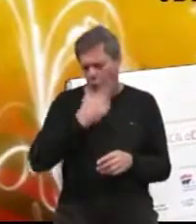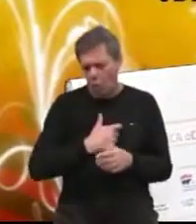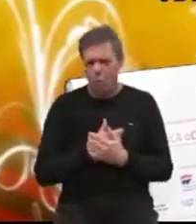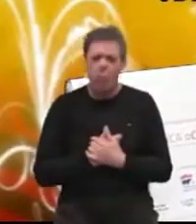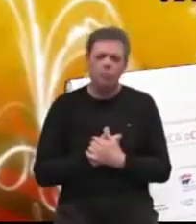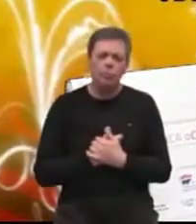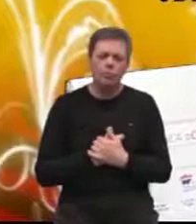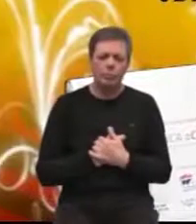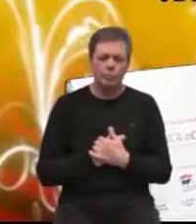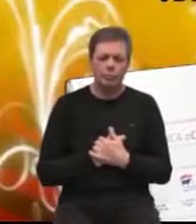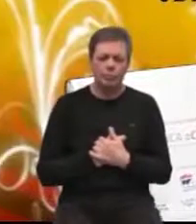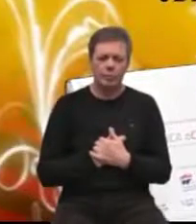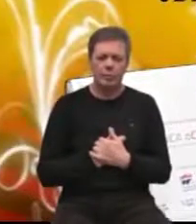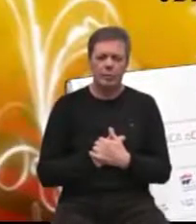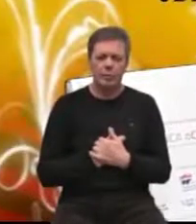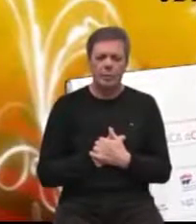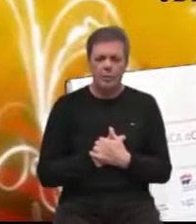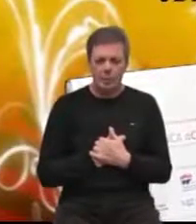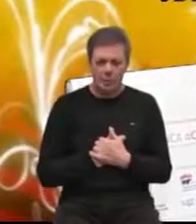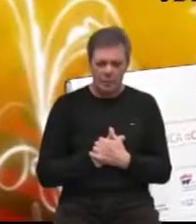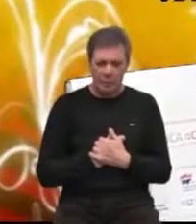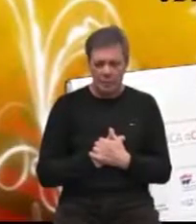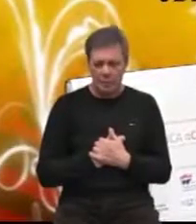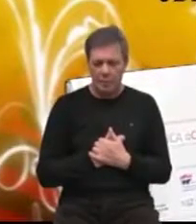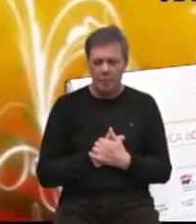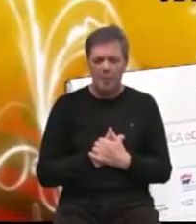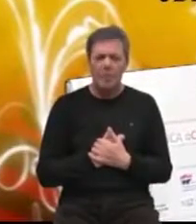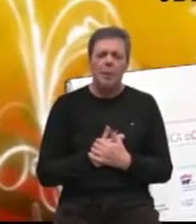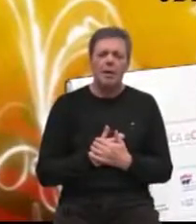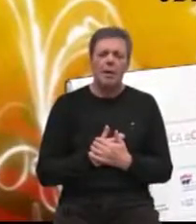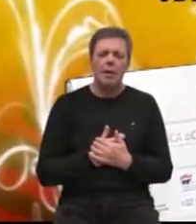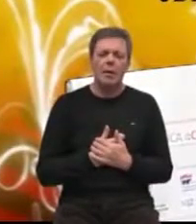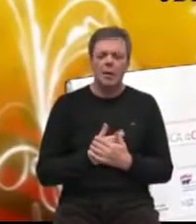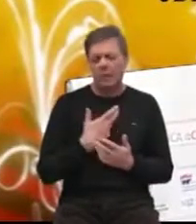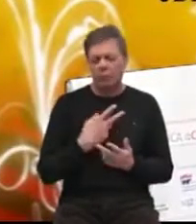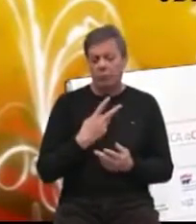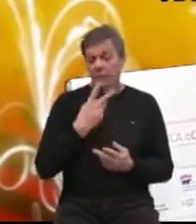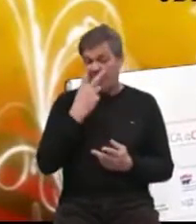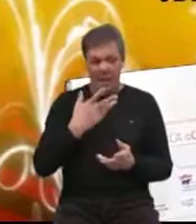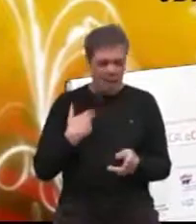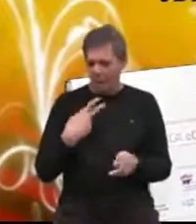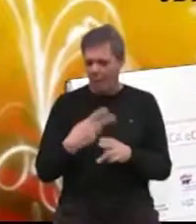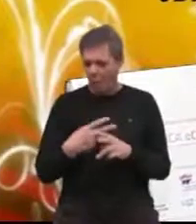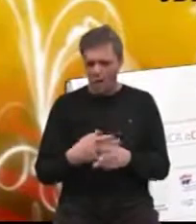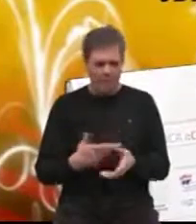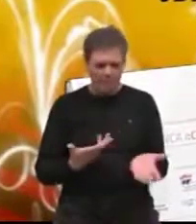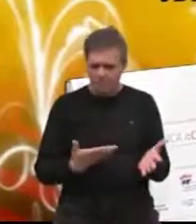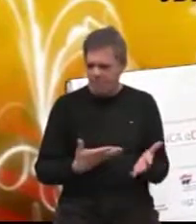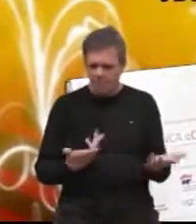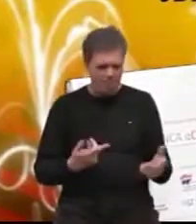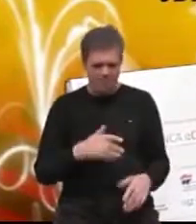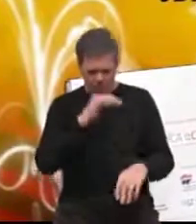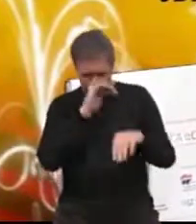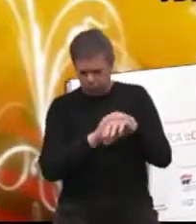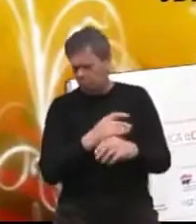obraćam se vama, gospođe Marija, kad se oboljela osoba, vidi da je oboljela, simptomi su snažni,